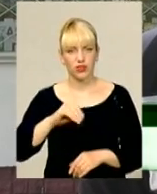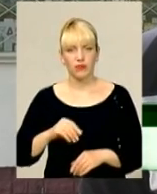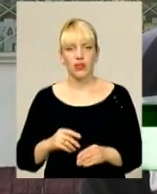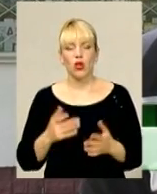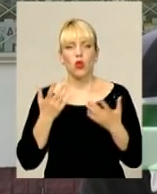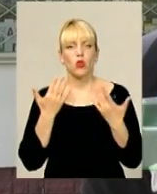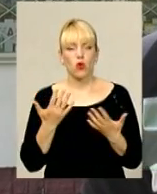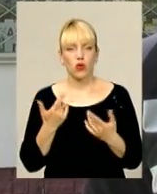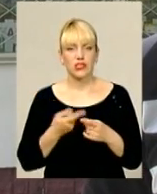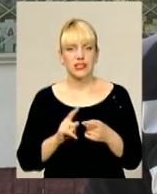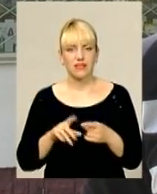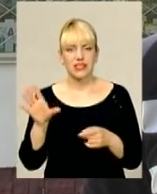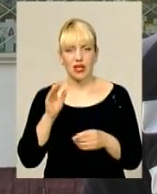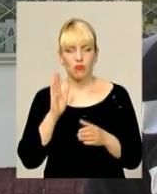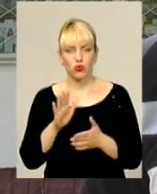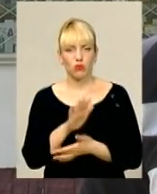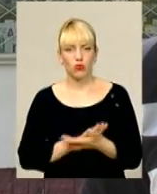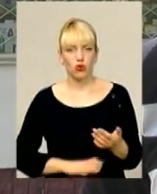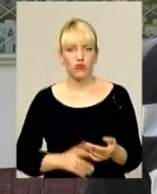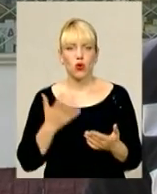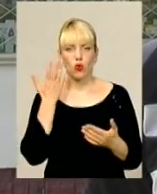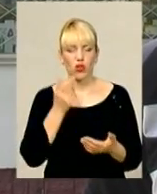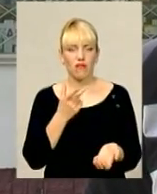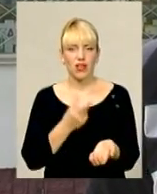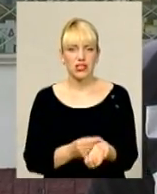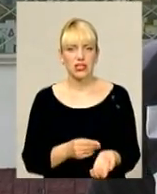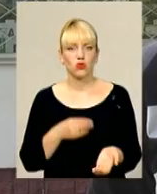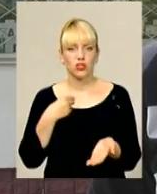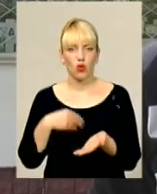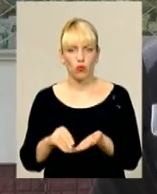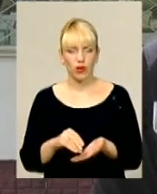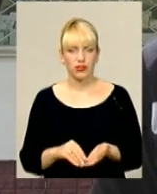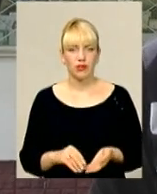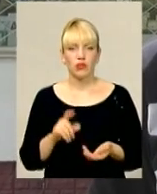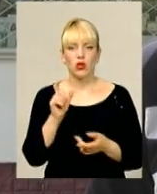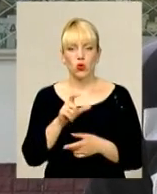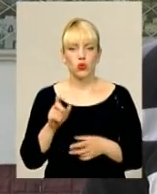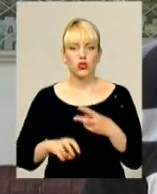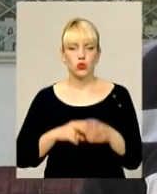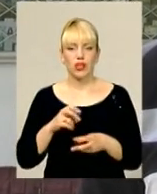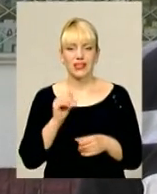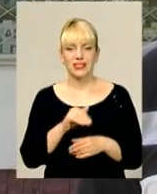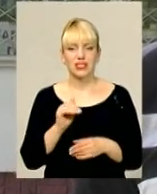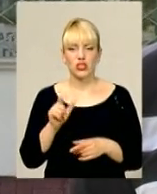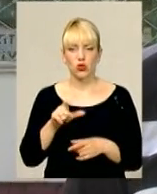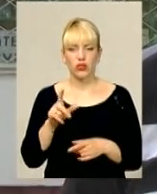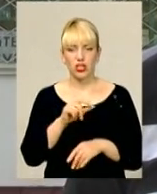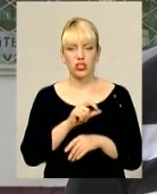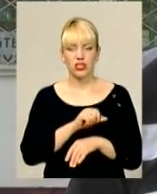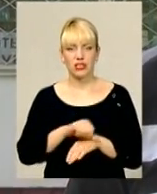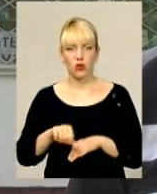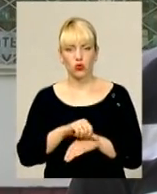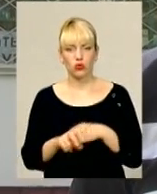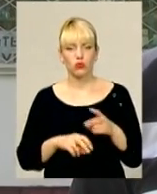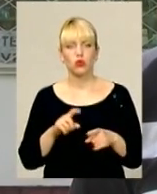Доколи це все буде продовжуватися, коли вакцину нарешті закуплять, люди шукають, тисячі людей шукають за кордоном. Вона є.